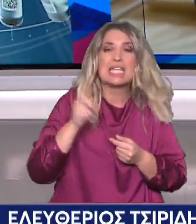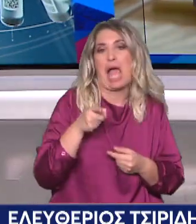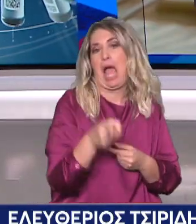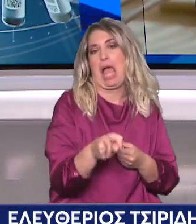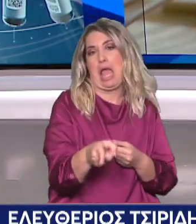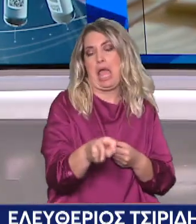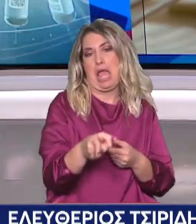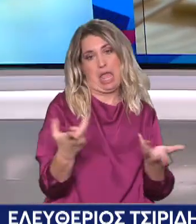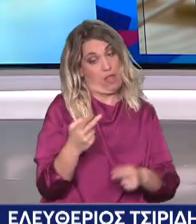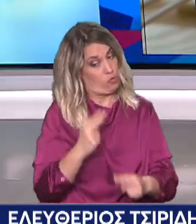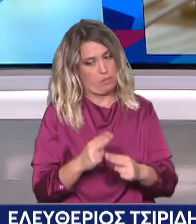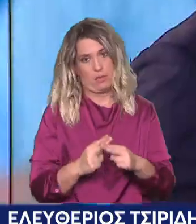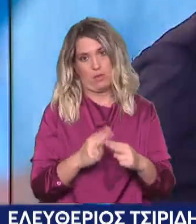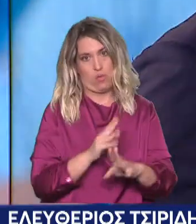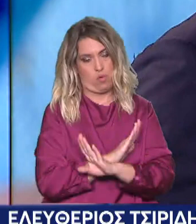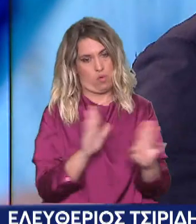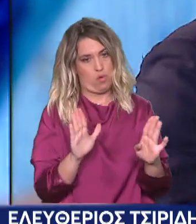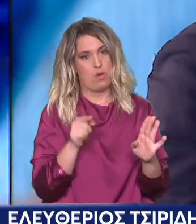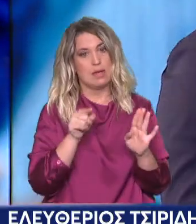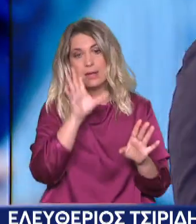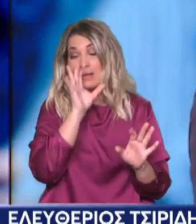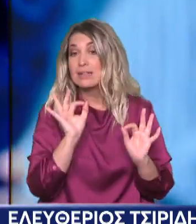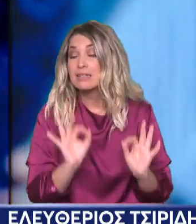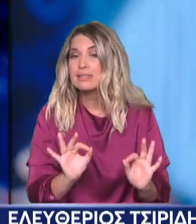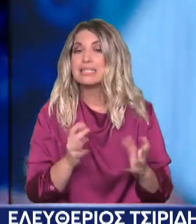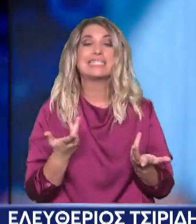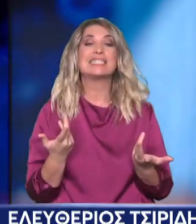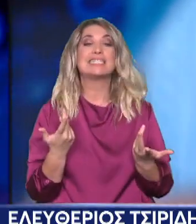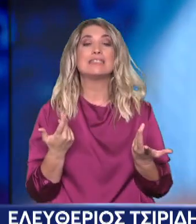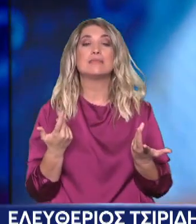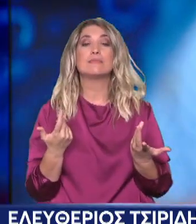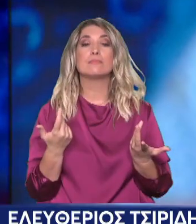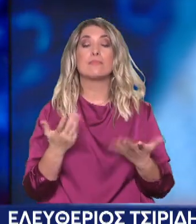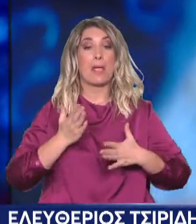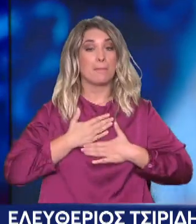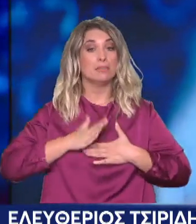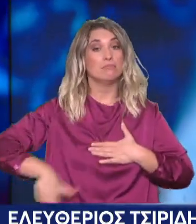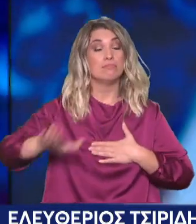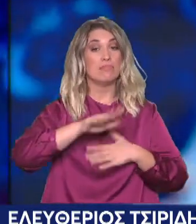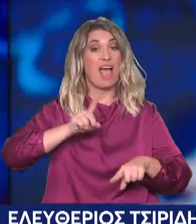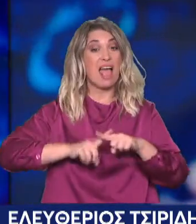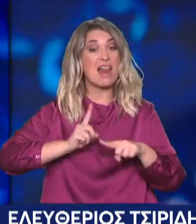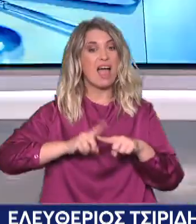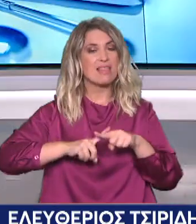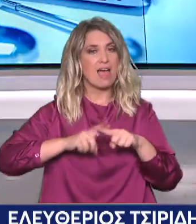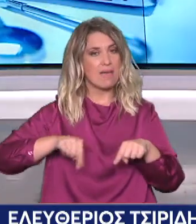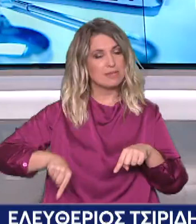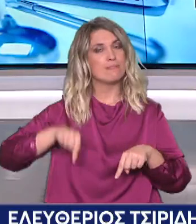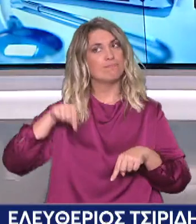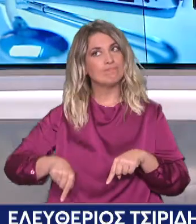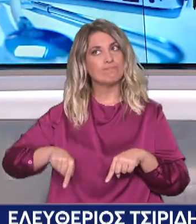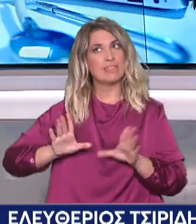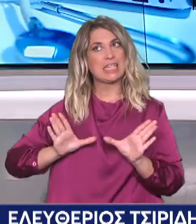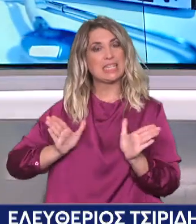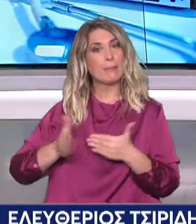Είναι συγκλονιστικό. Είναι πολύ σημαντικό. Είναι η αιχμή του δώρα τους και είμαστε περήφανοι στην Ελλάδα που δημιουργούμε αυτή τη τεχνογνωσία